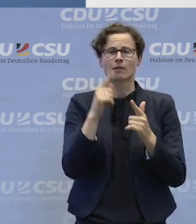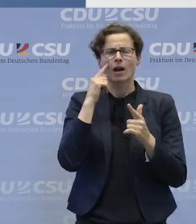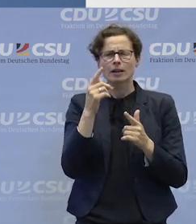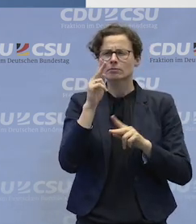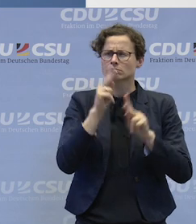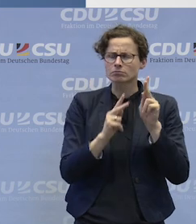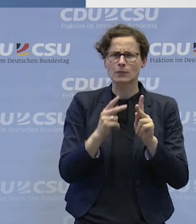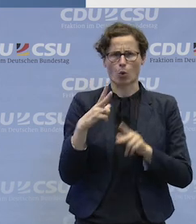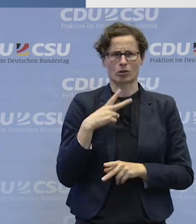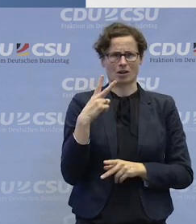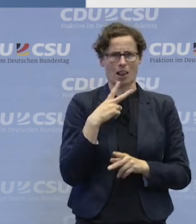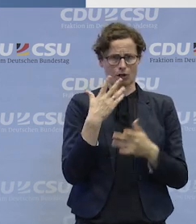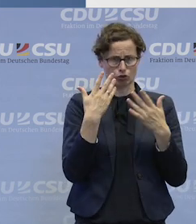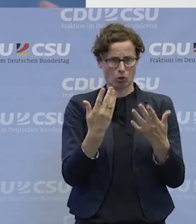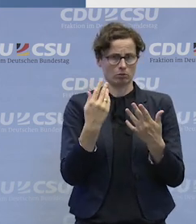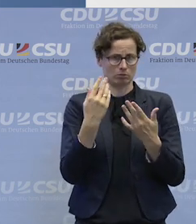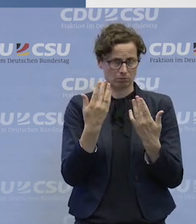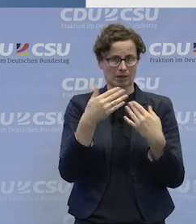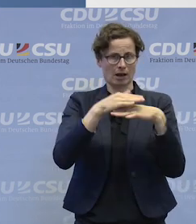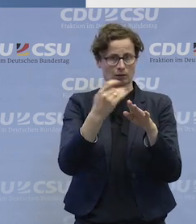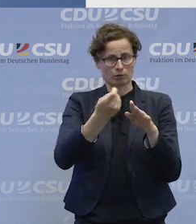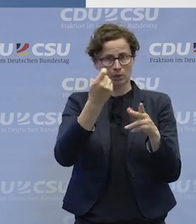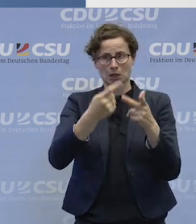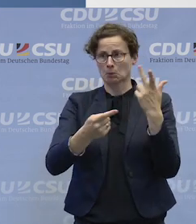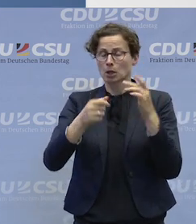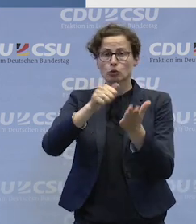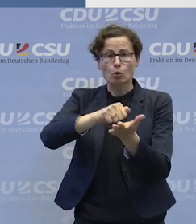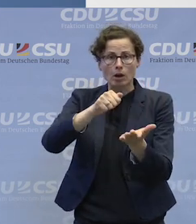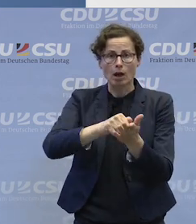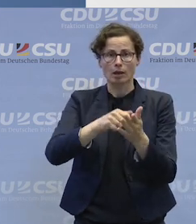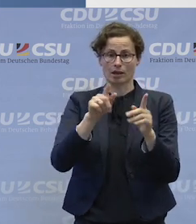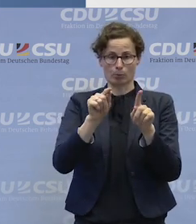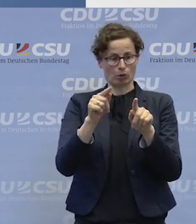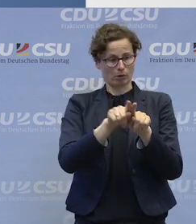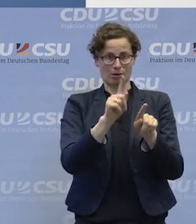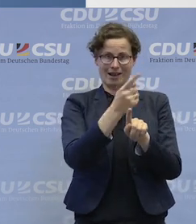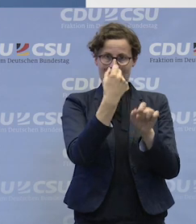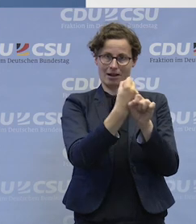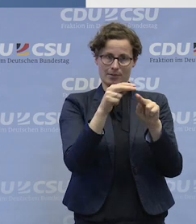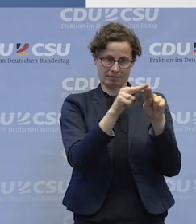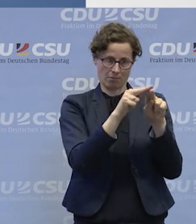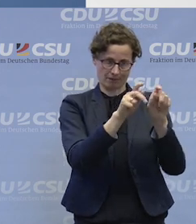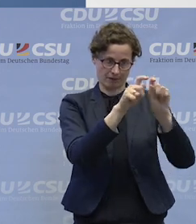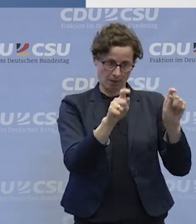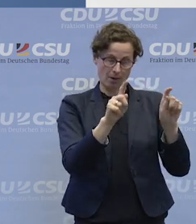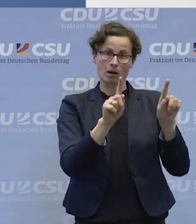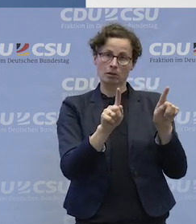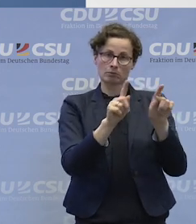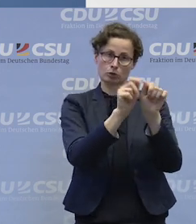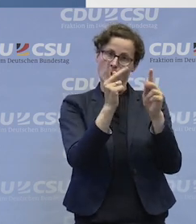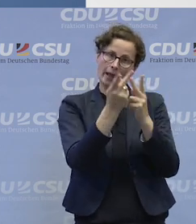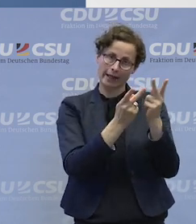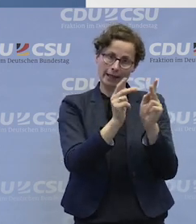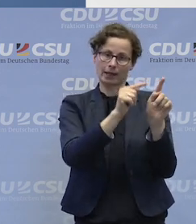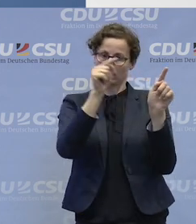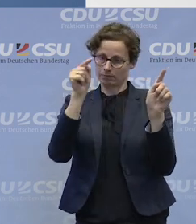Druckereien. Also alles, was es in der Wirtschaft, in den Unternehmen auf dem ersten Arbeitsmarkt gibt, gibt es auch bei den 850